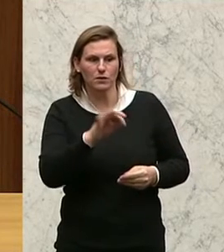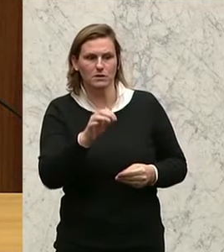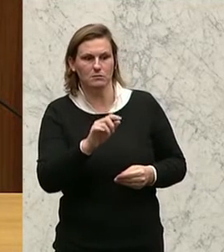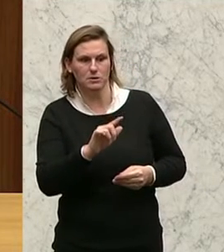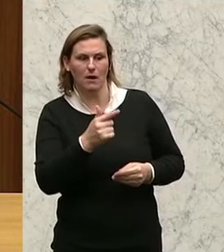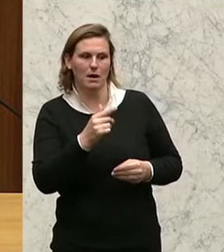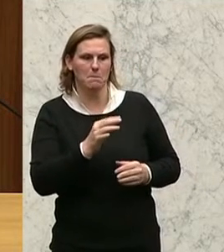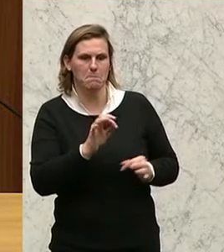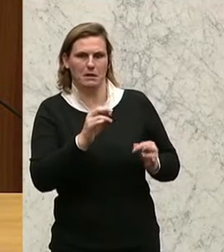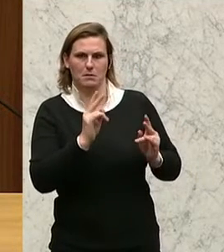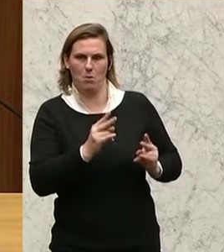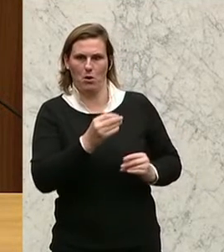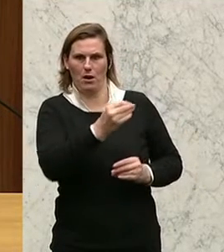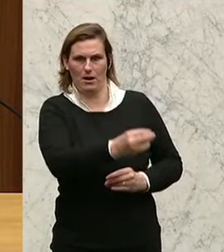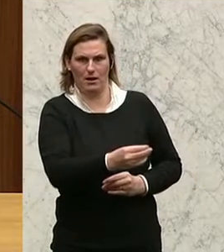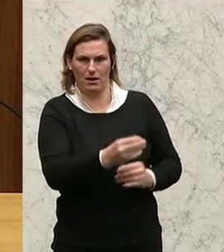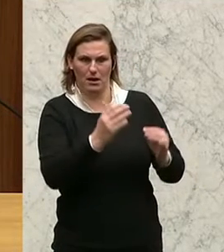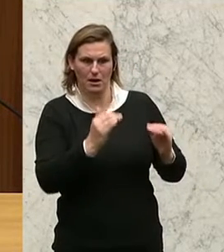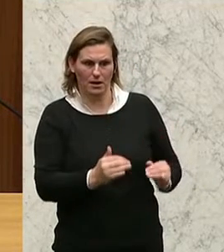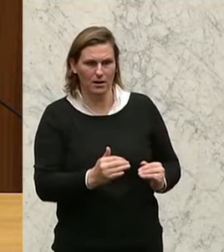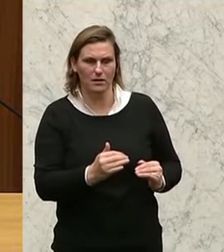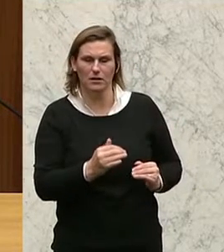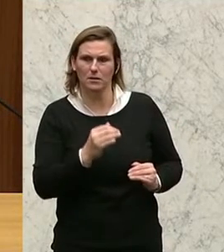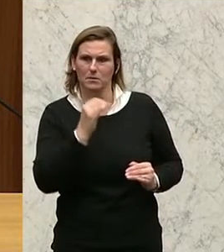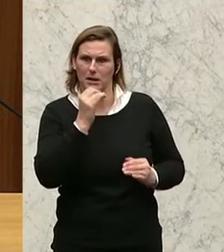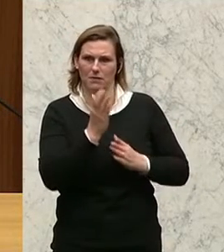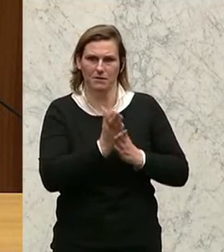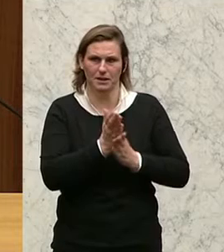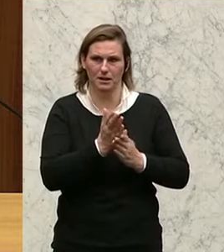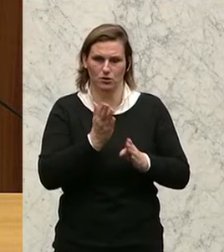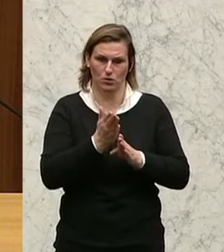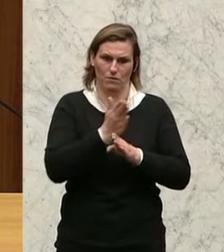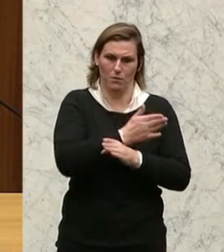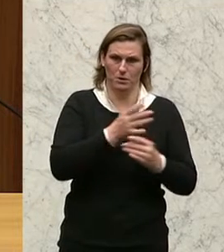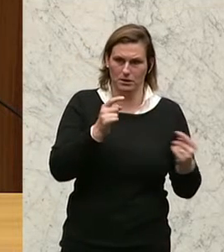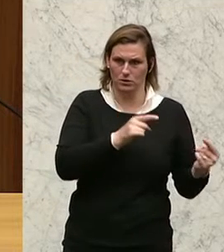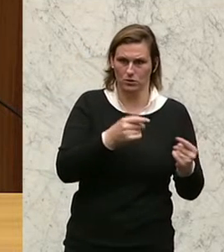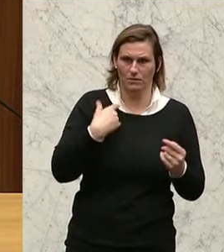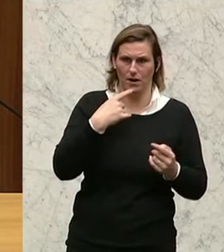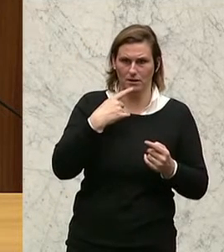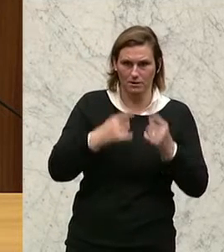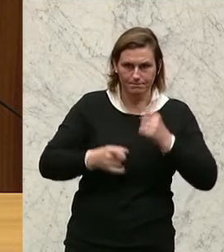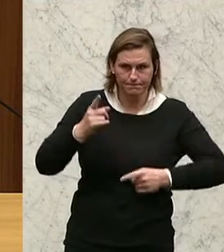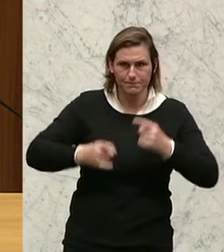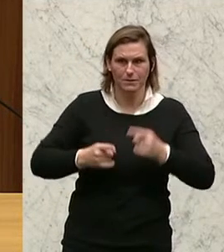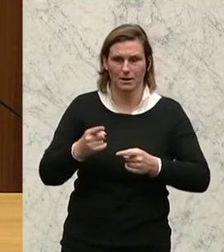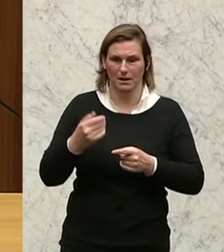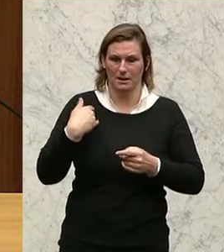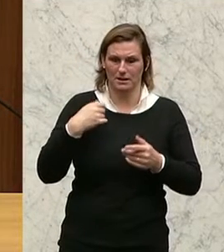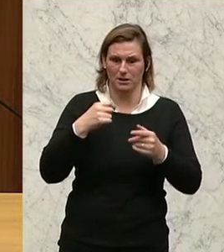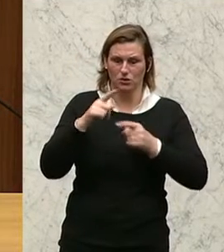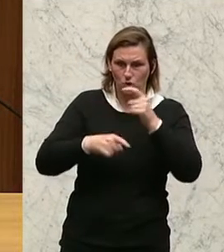Anspruch nehmen. Sie haben nicht, wie das im Vorfeld dieser Diskussion behauptet wurde, durch die letzte